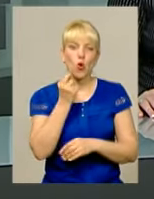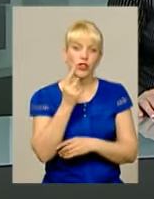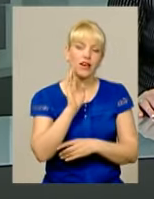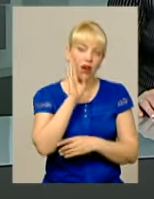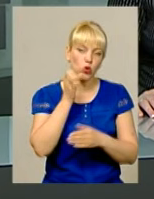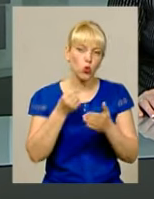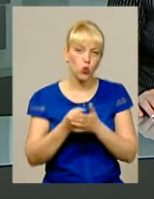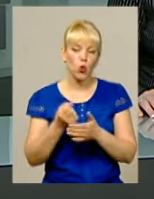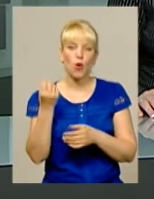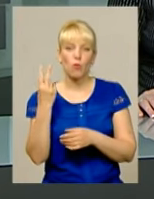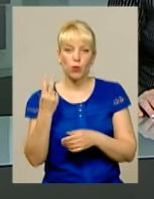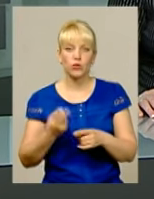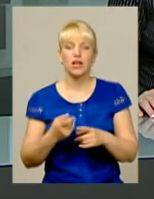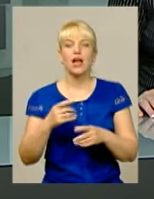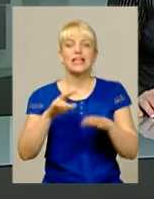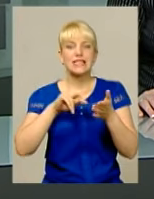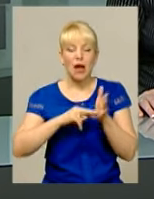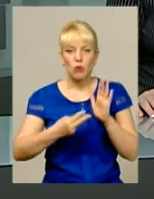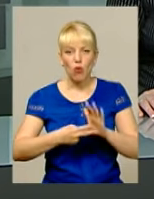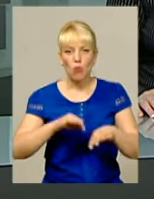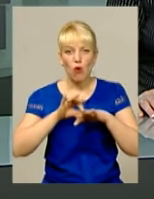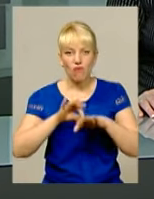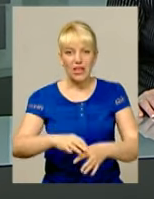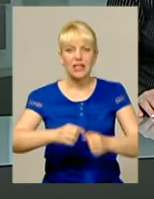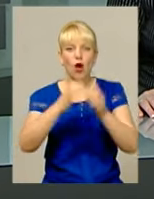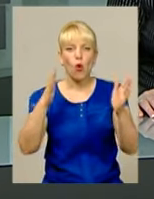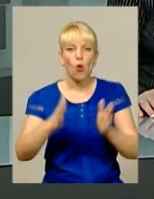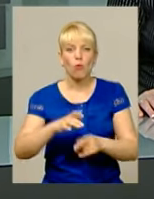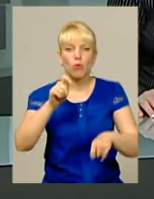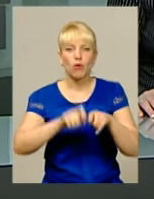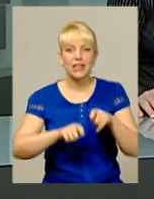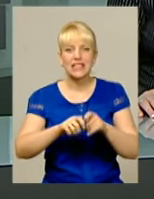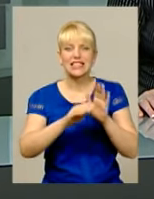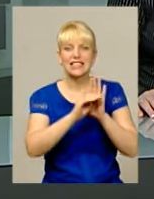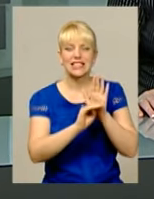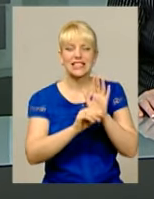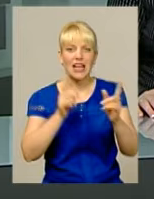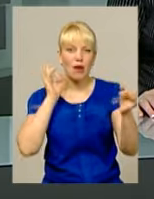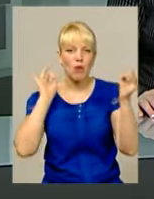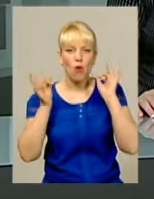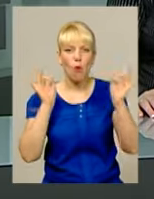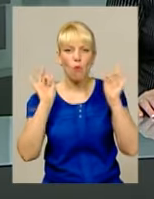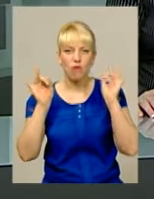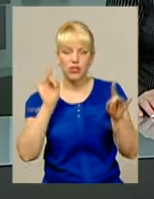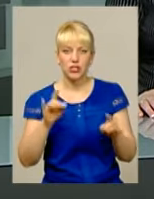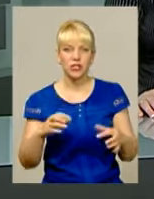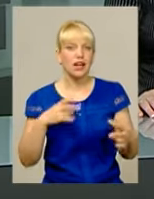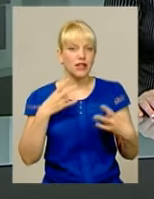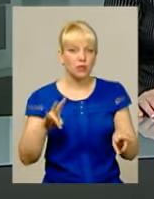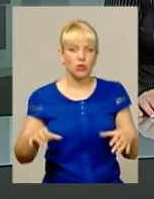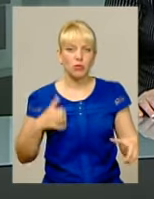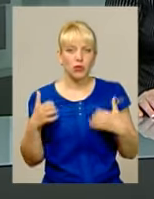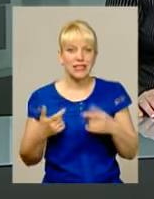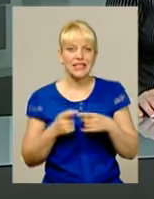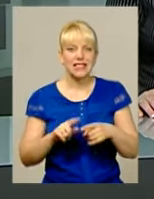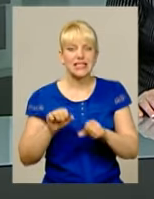до полудня заплановано проведення комплексної перевірки системи оповіщення «Сигнал ВО» Панікувати не варто, такий